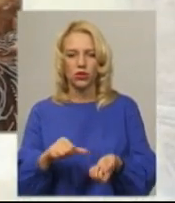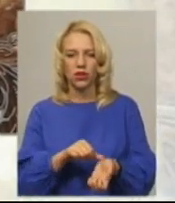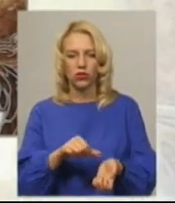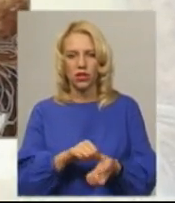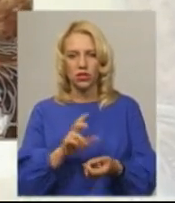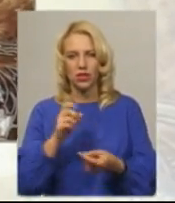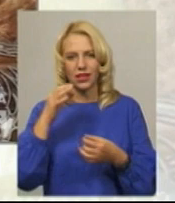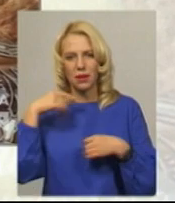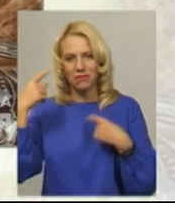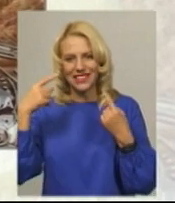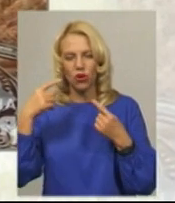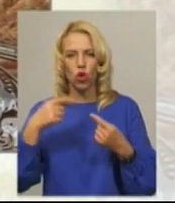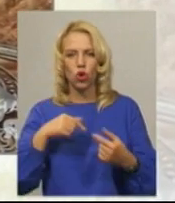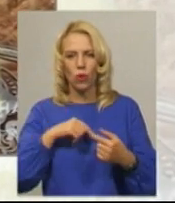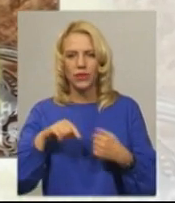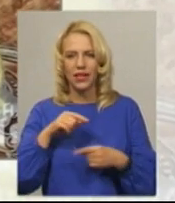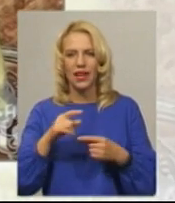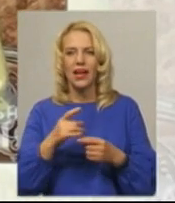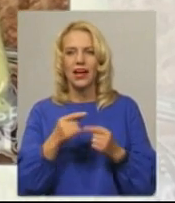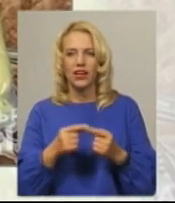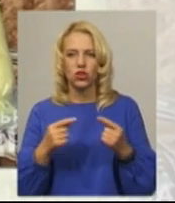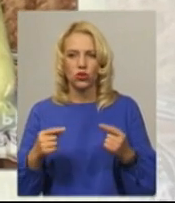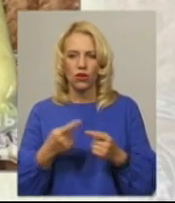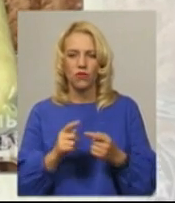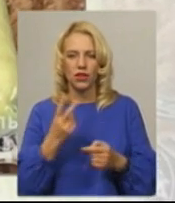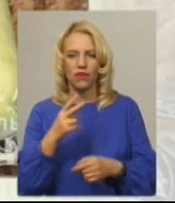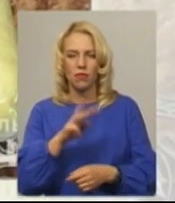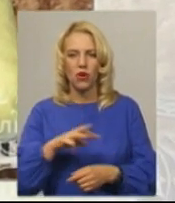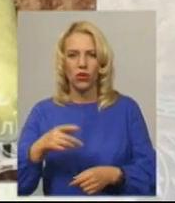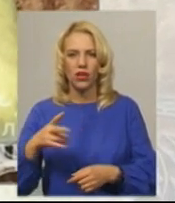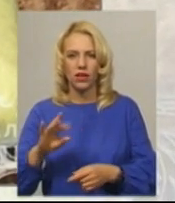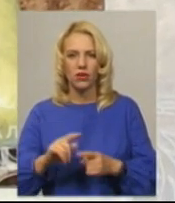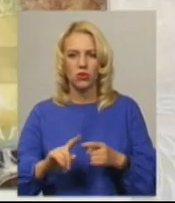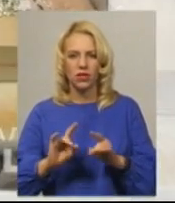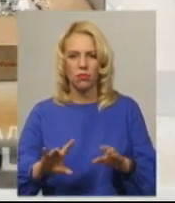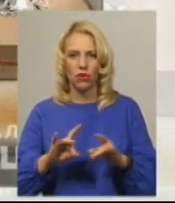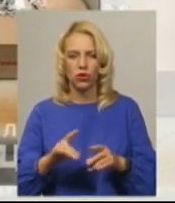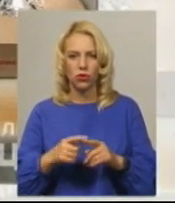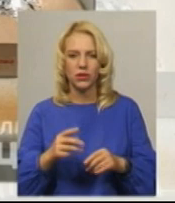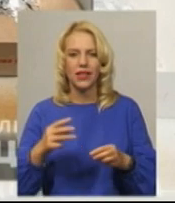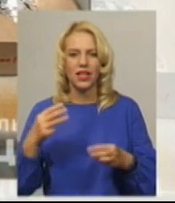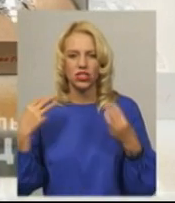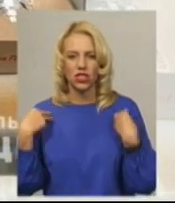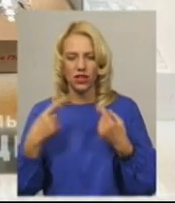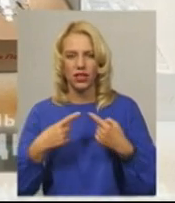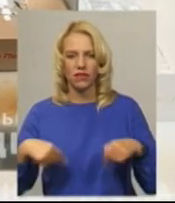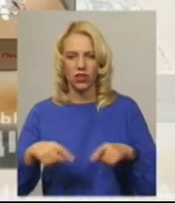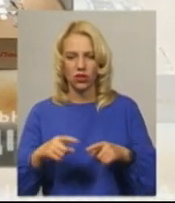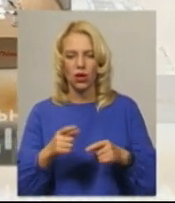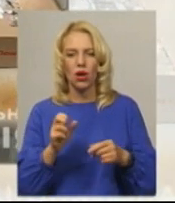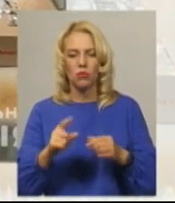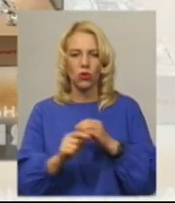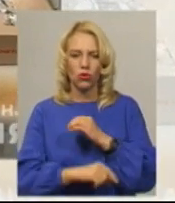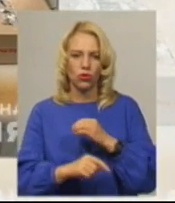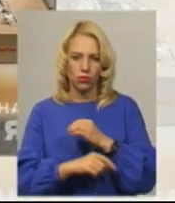психотропних речовин. Їх загальна сума – 2 мільйони гривень. Про це повідомив начальник відділу по боротьбі з корупцією та організаційною